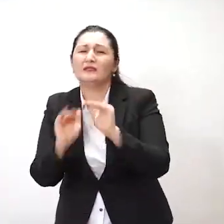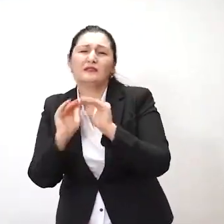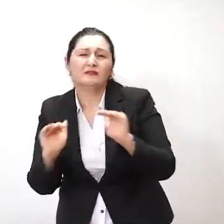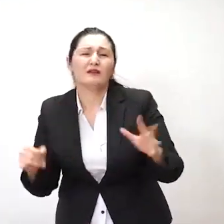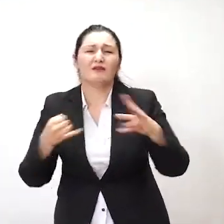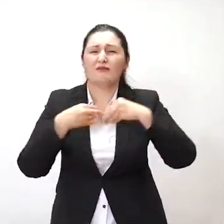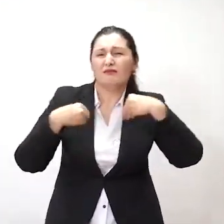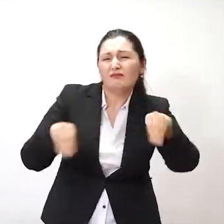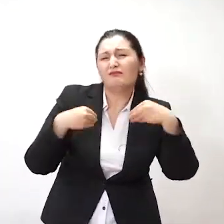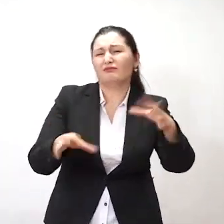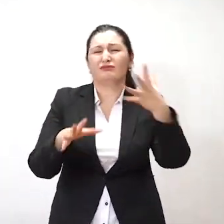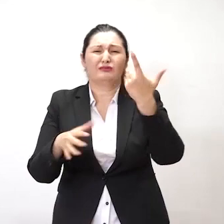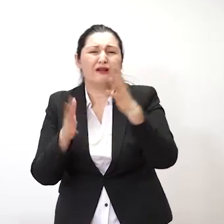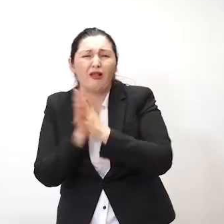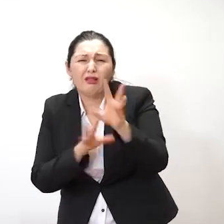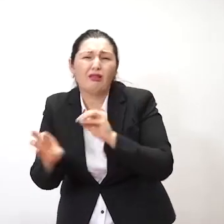PYM JBZ